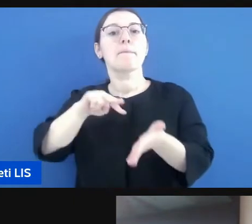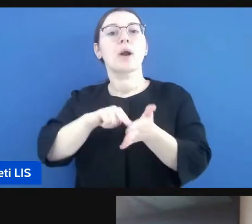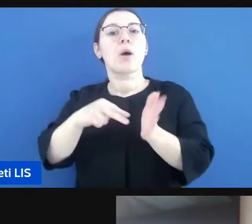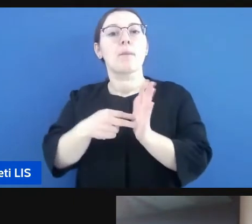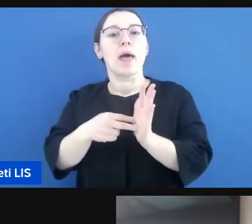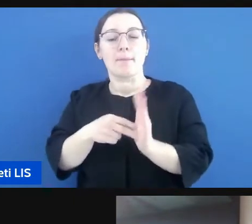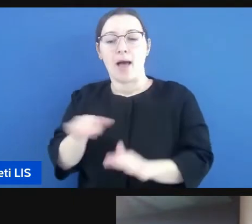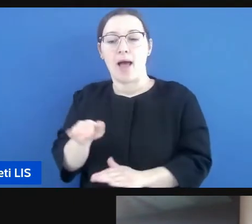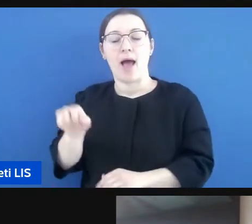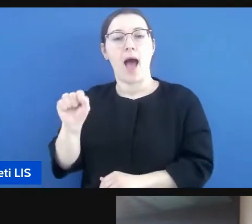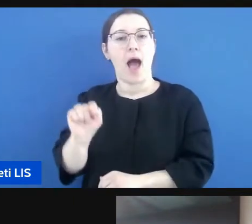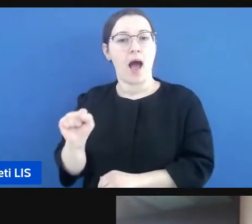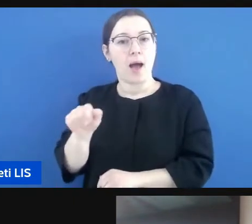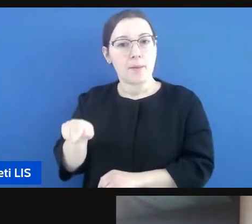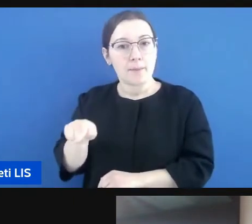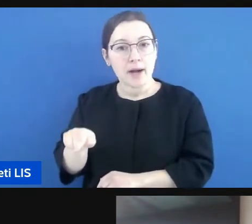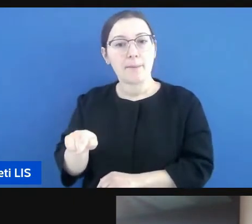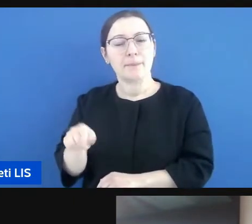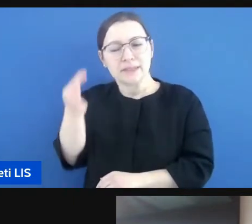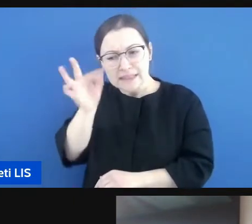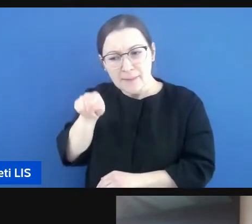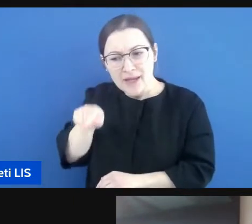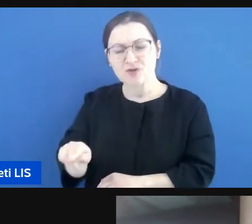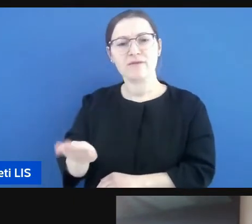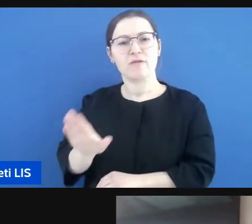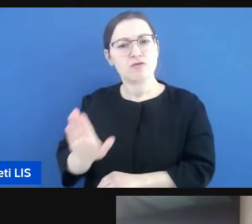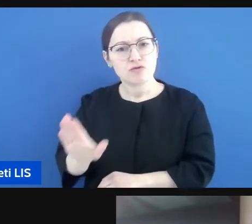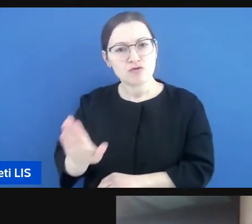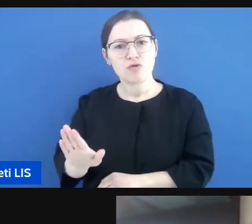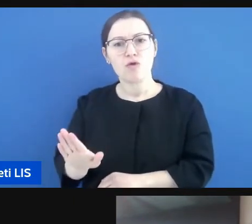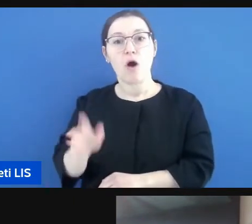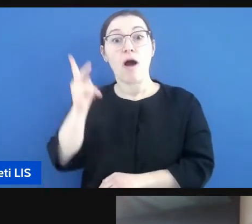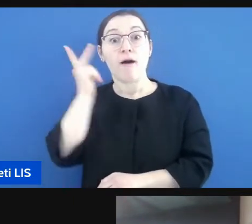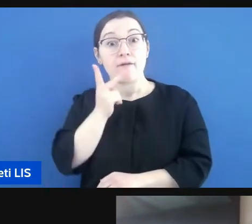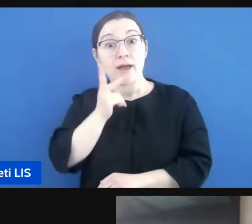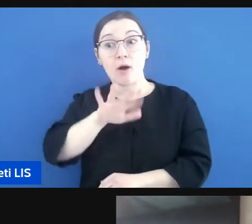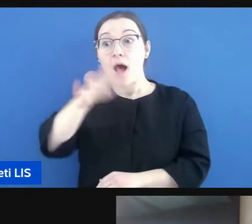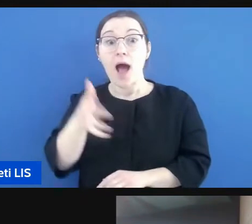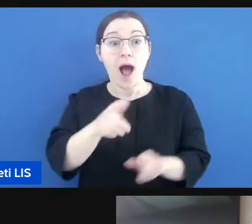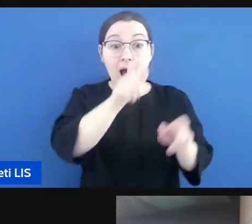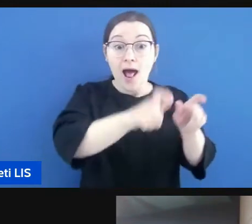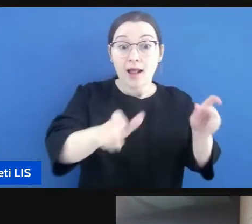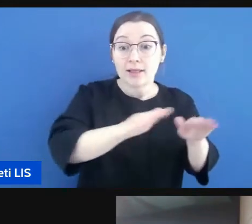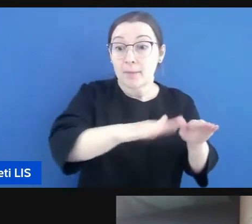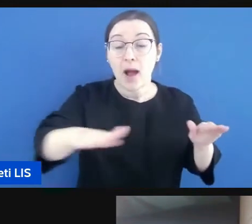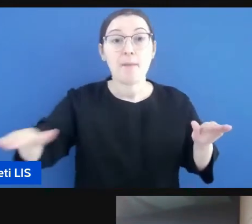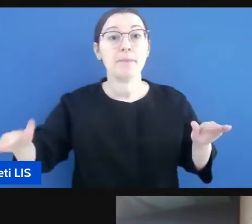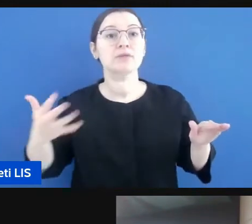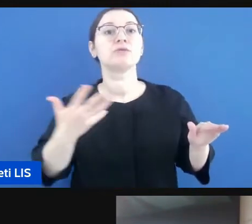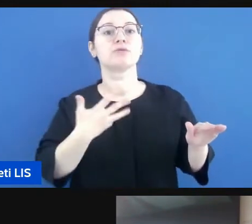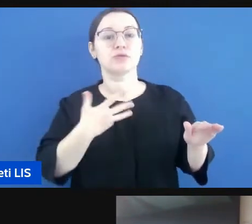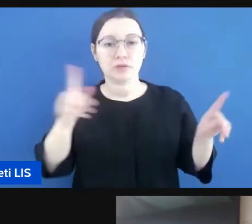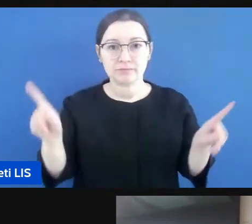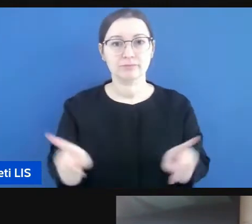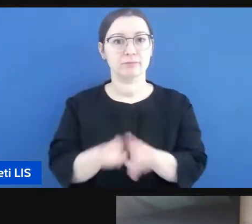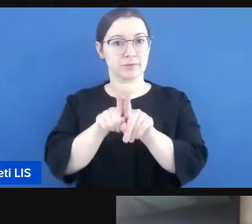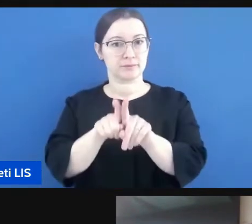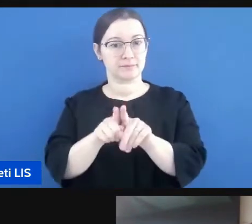che è il problema specifico e singolare di ogni di ogni bambino e di ogni ragazzo